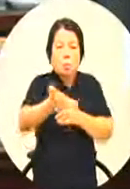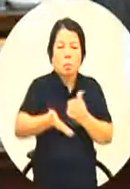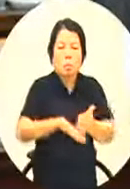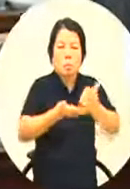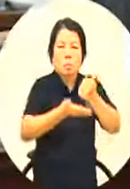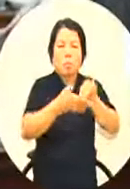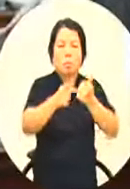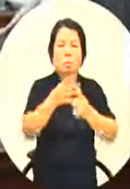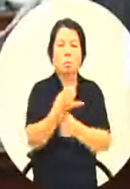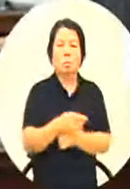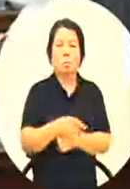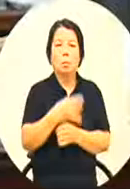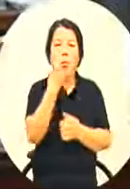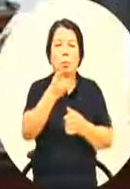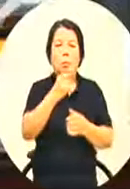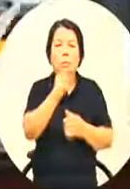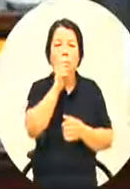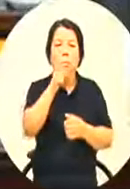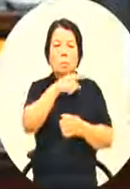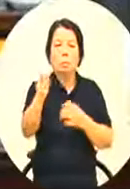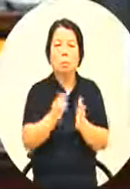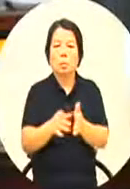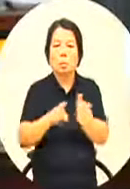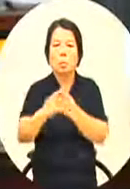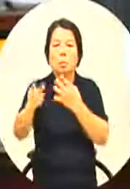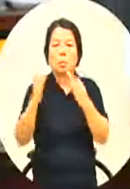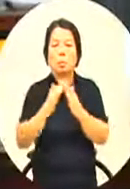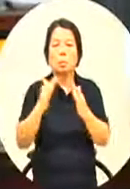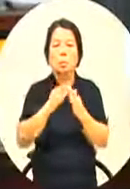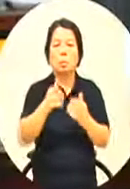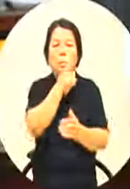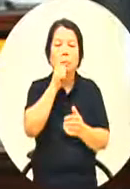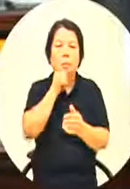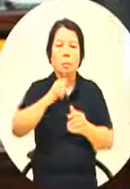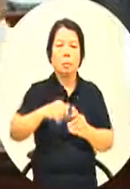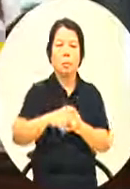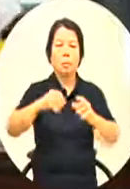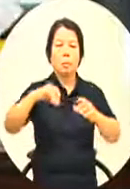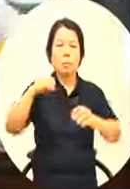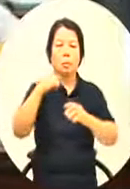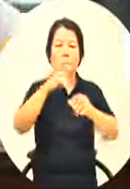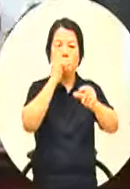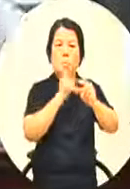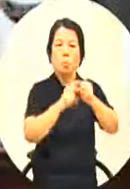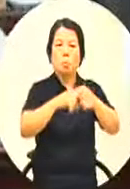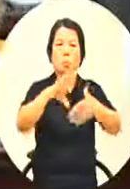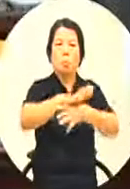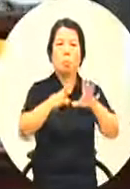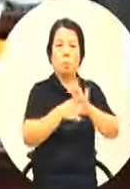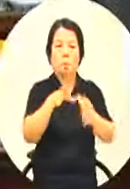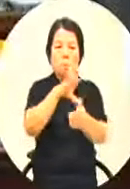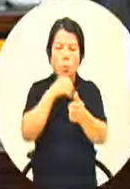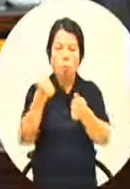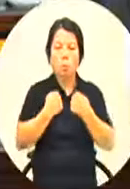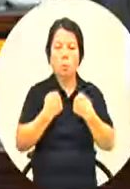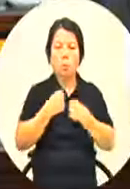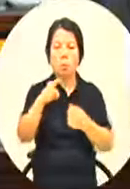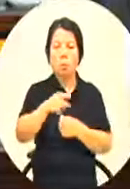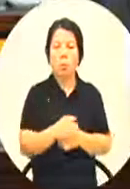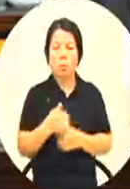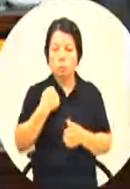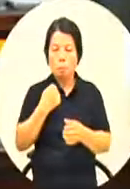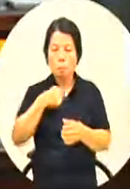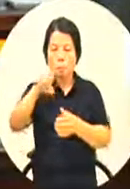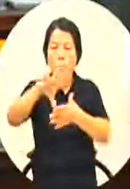已经很多语言我们让专家去把它翻成我们的中文你在学习的时候在我们在认识那个文化的时候